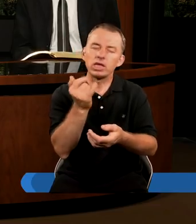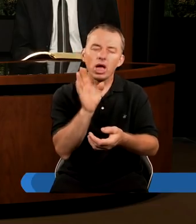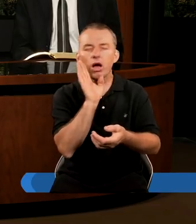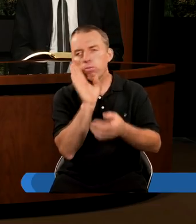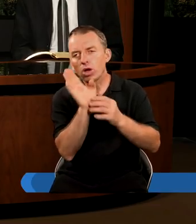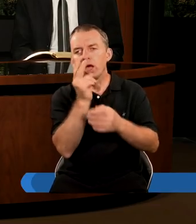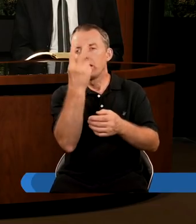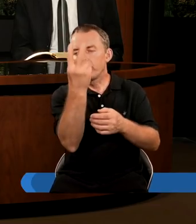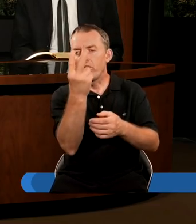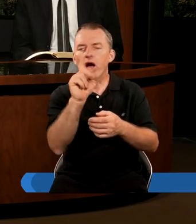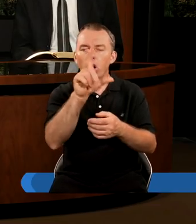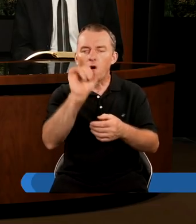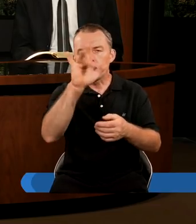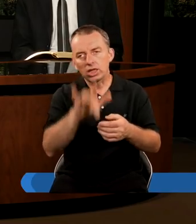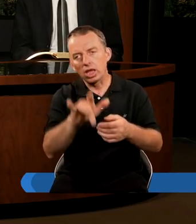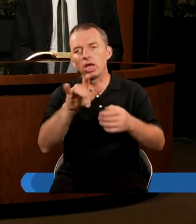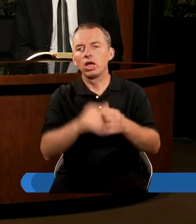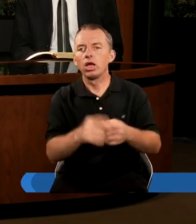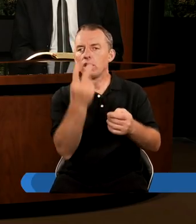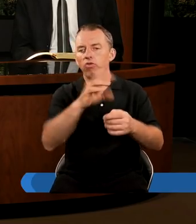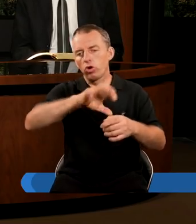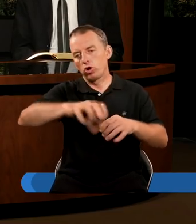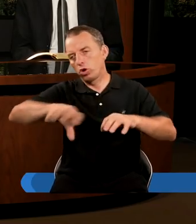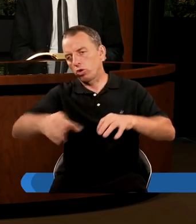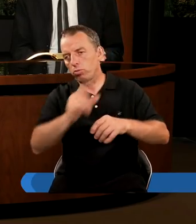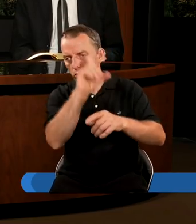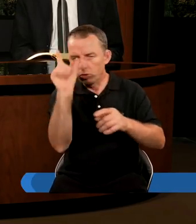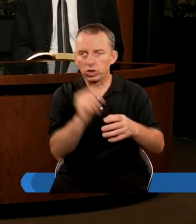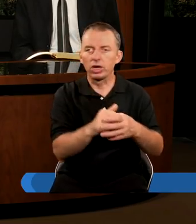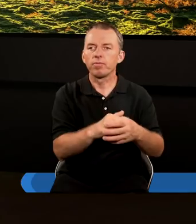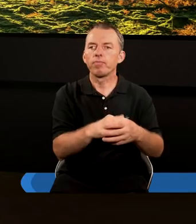dwojaki los dwóch grup ludzi.